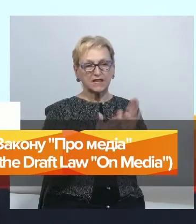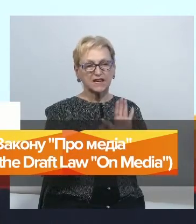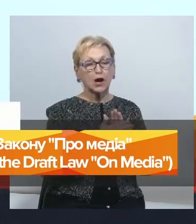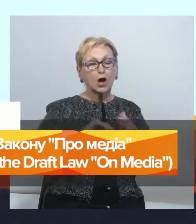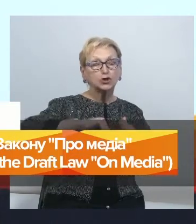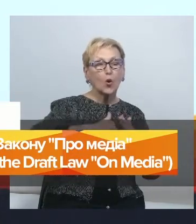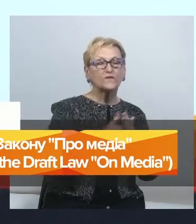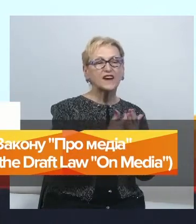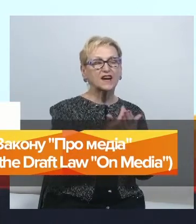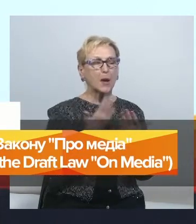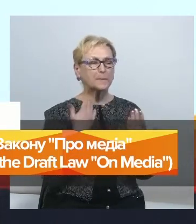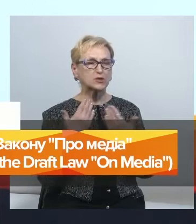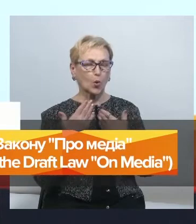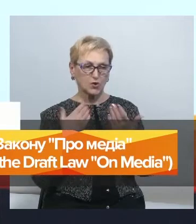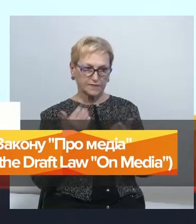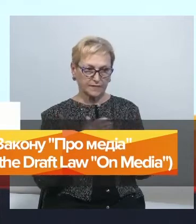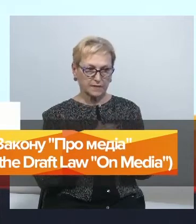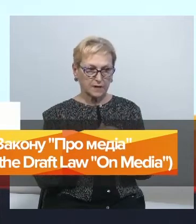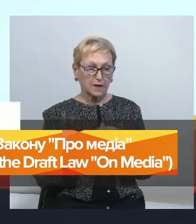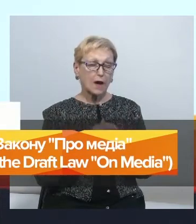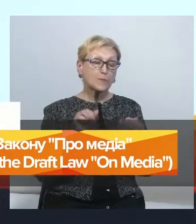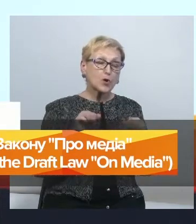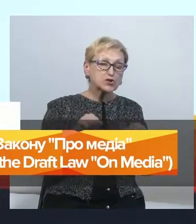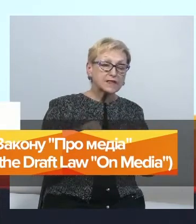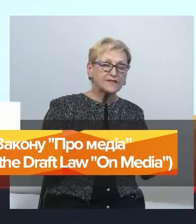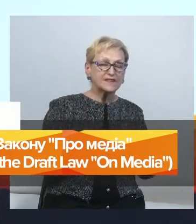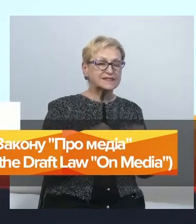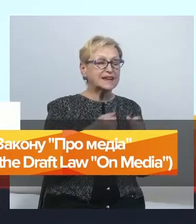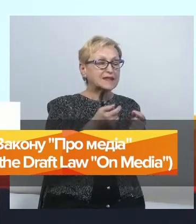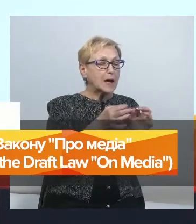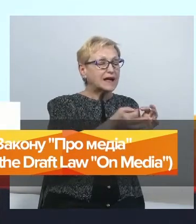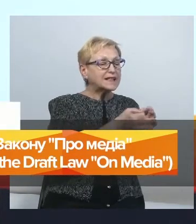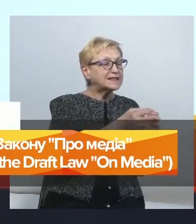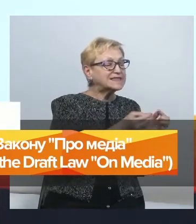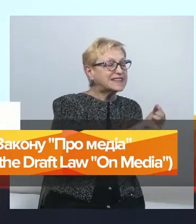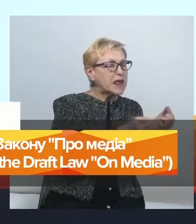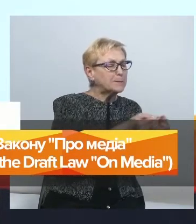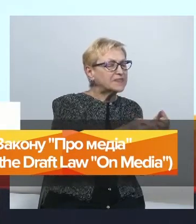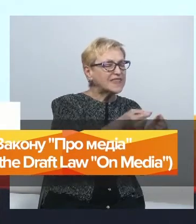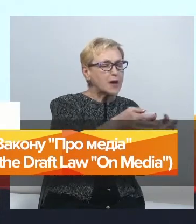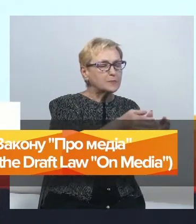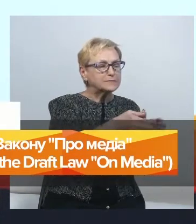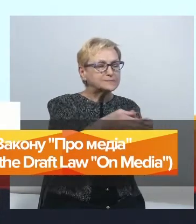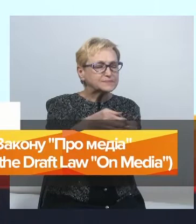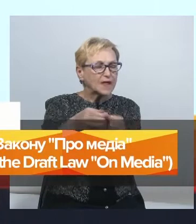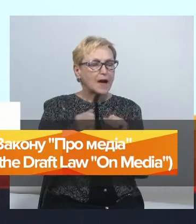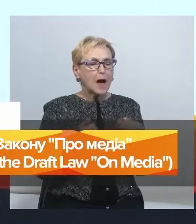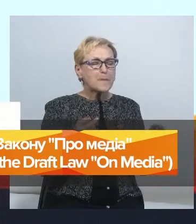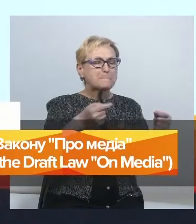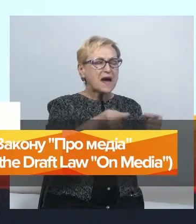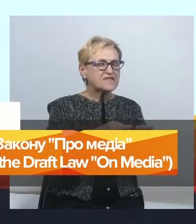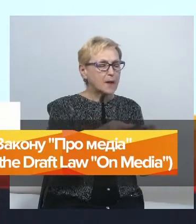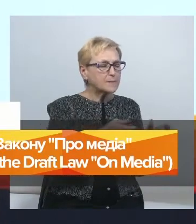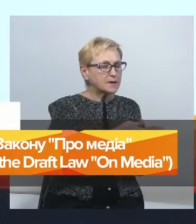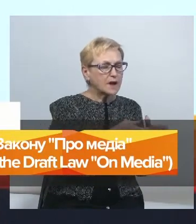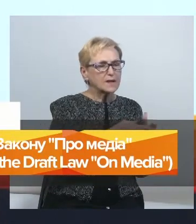йдеться про можливість дрібним громадським організаціям, невеличким, певним громадам там